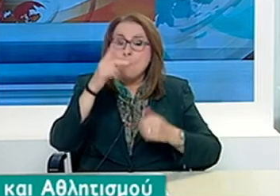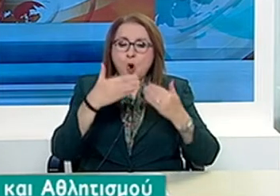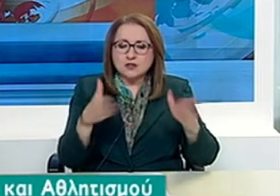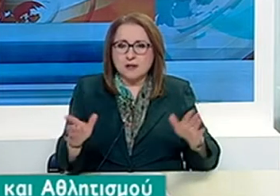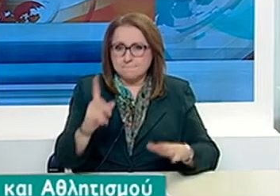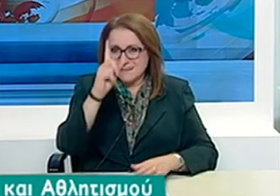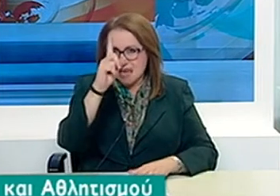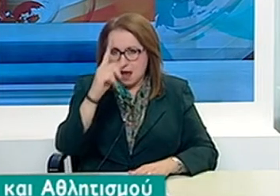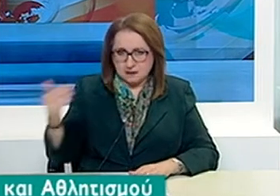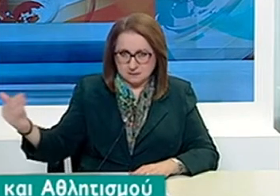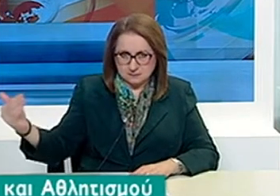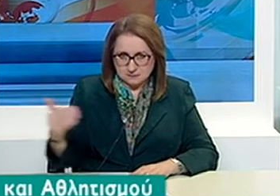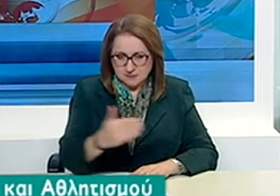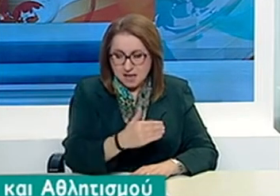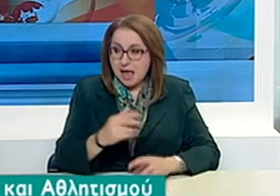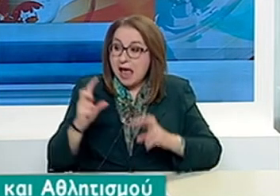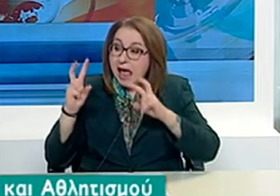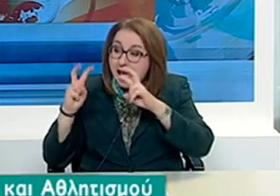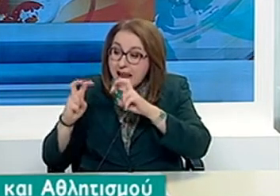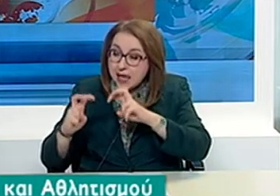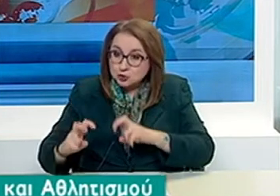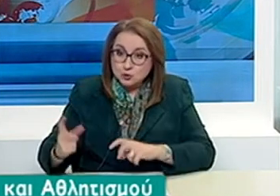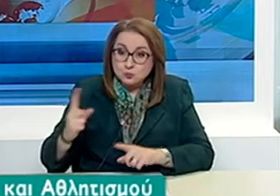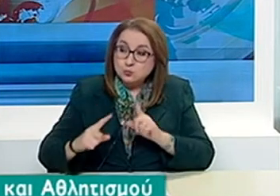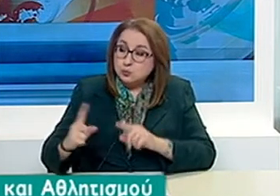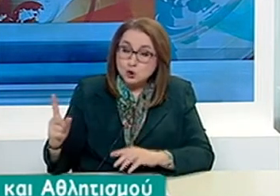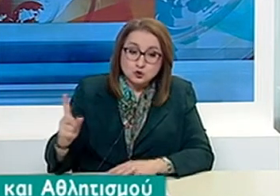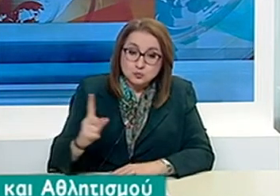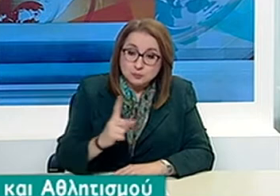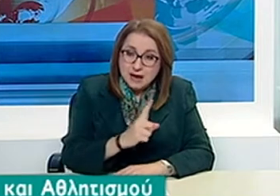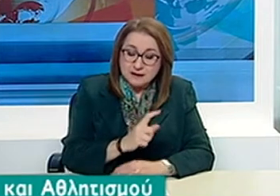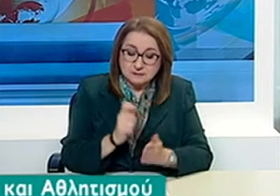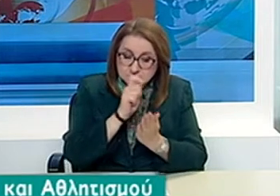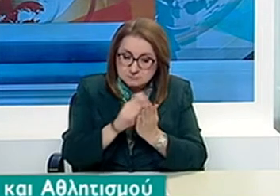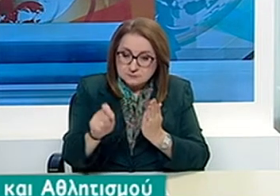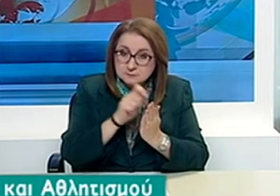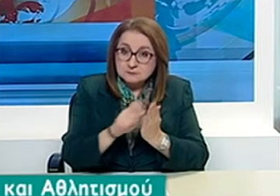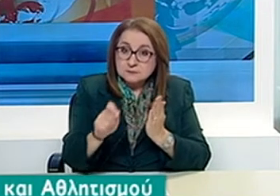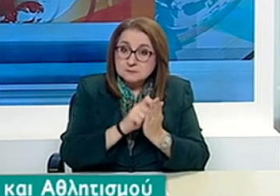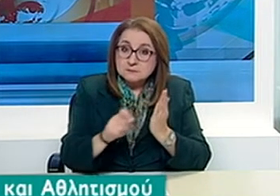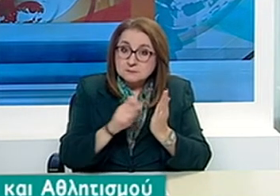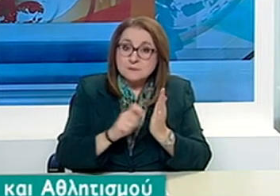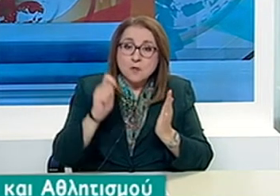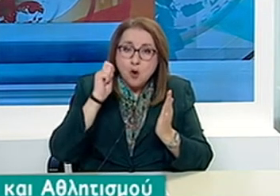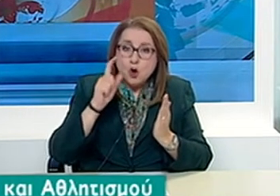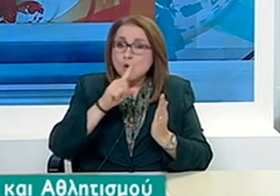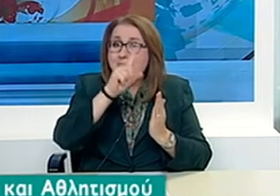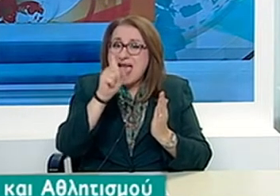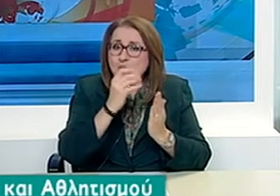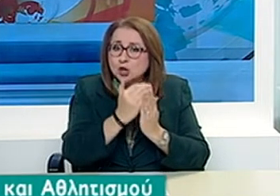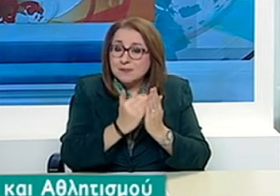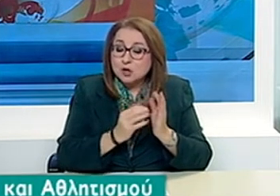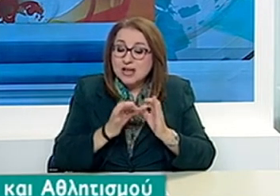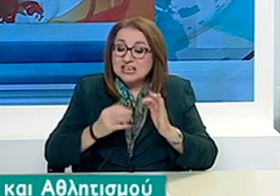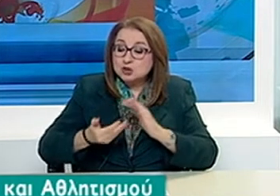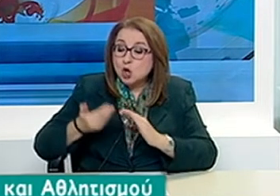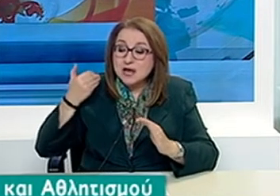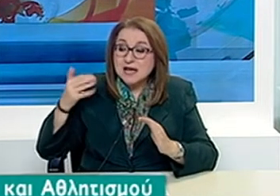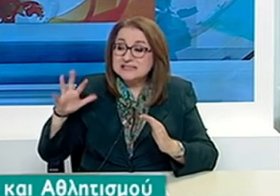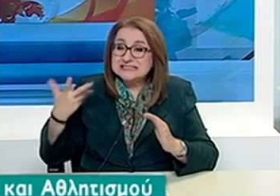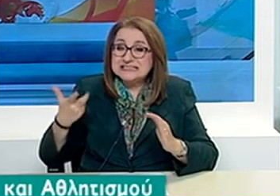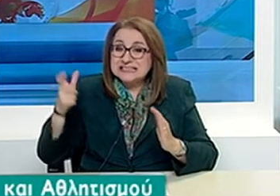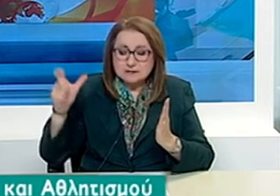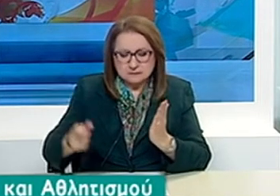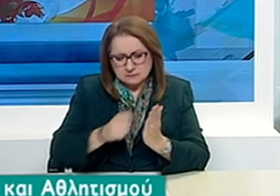Διεξάγουμε έλεγχο των εισερχομένων στους αθλητικούς χώρους μέσω της συμπλήρωσης ερωτηματολογίου με το πρόσφατο ιστορικό του πέραν των